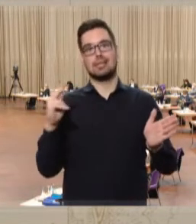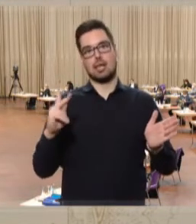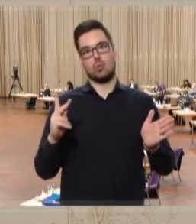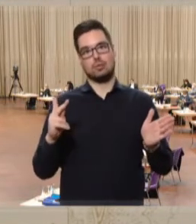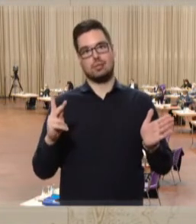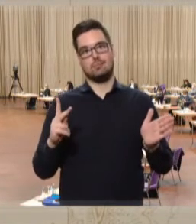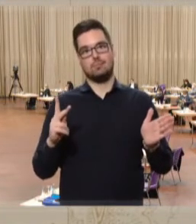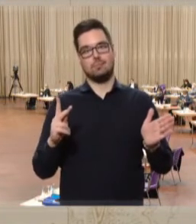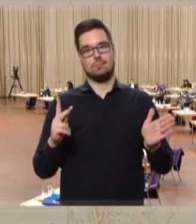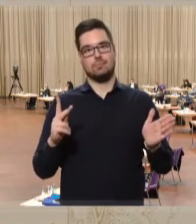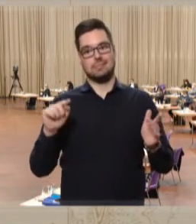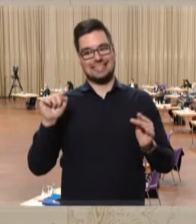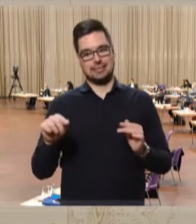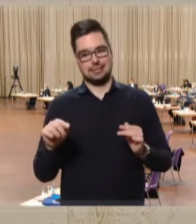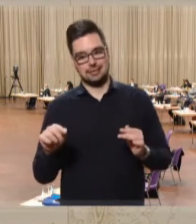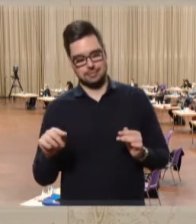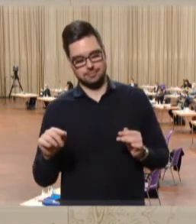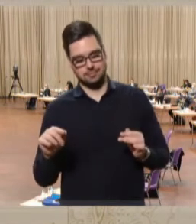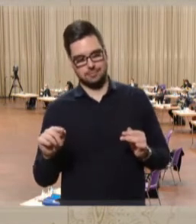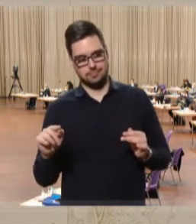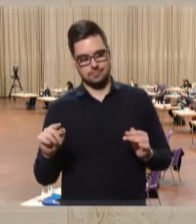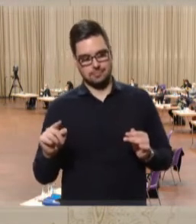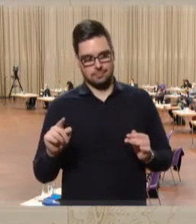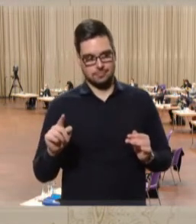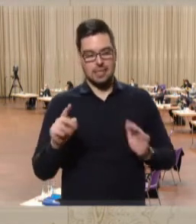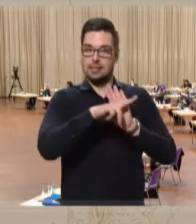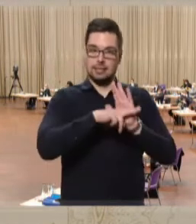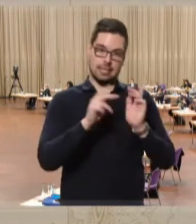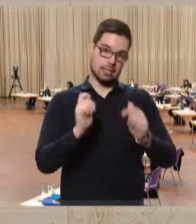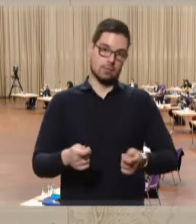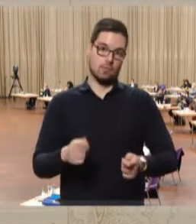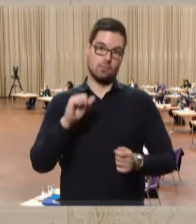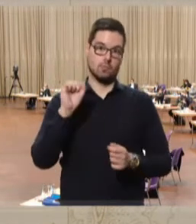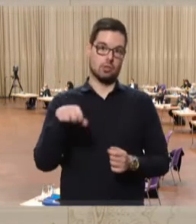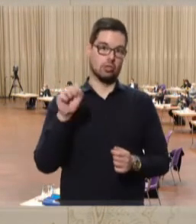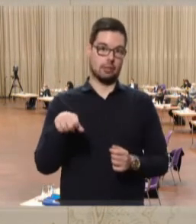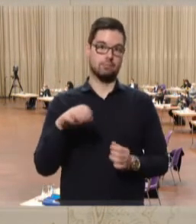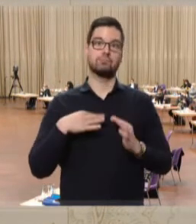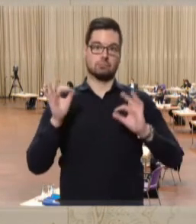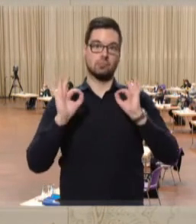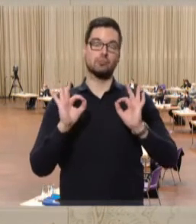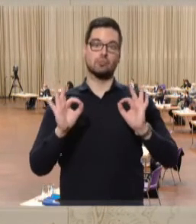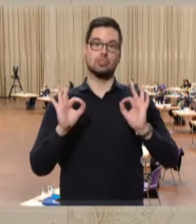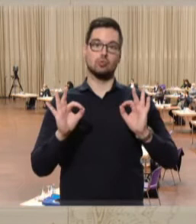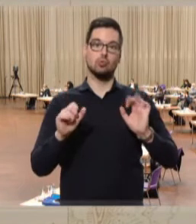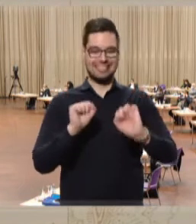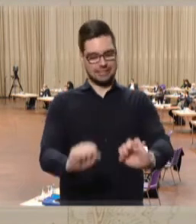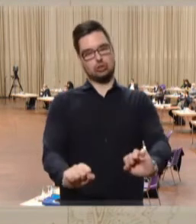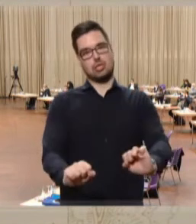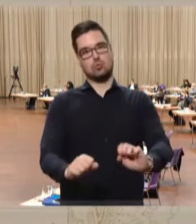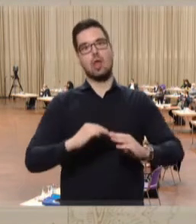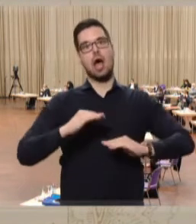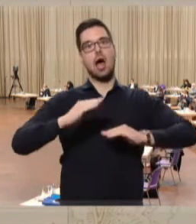diesen Gesetzentwurf die Möglichkeit, unsere gute Erhaltungszustände zu sichern und